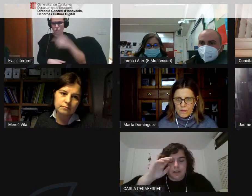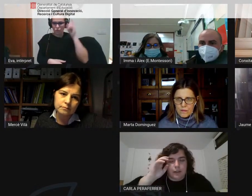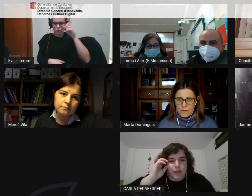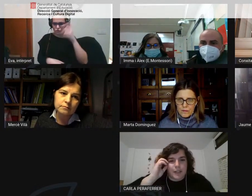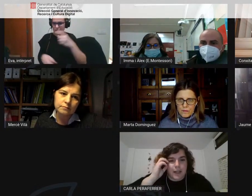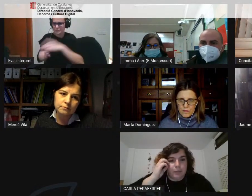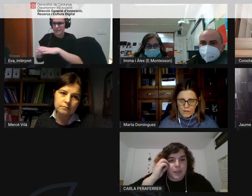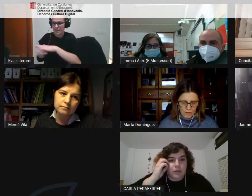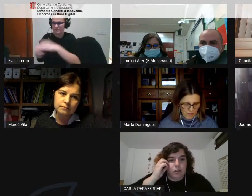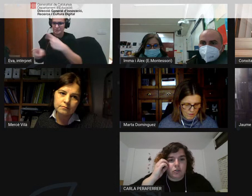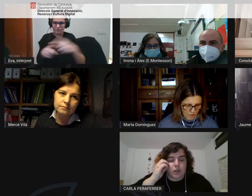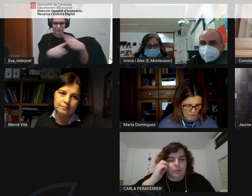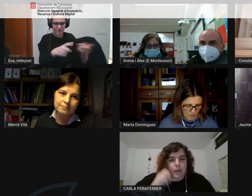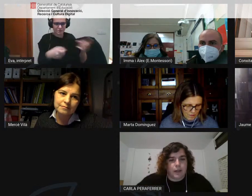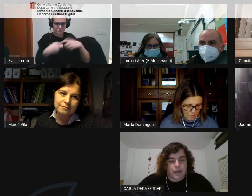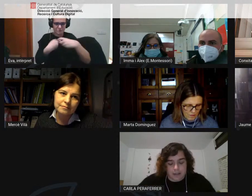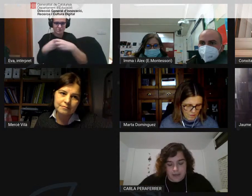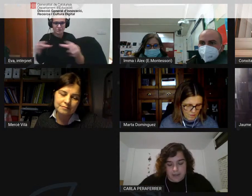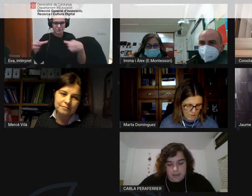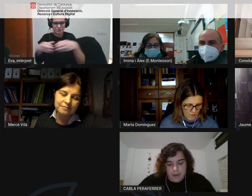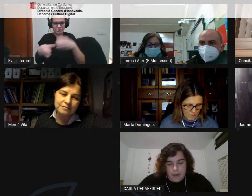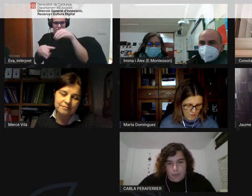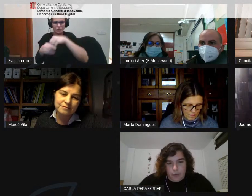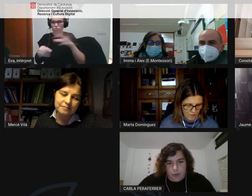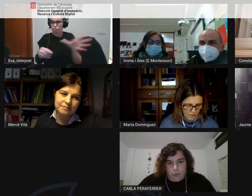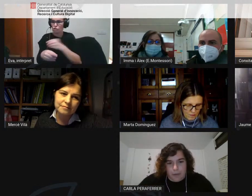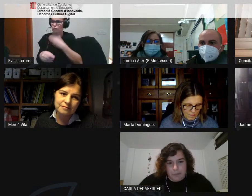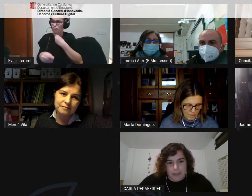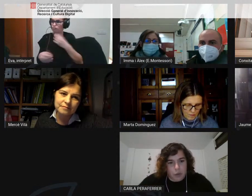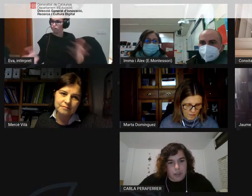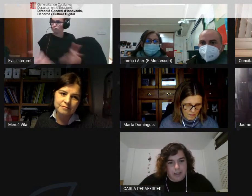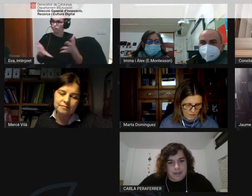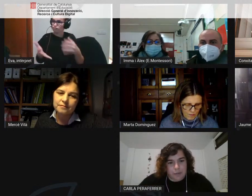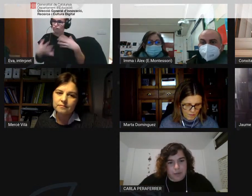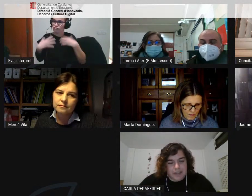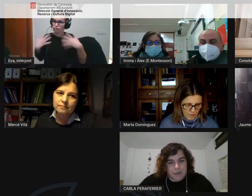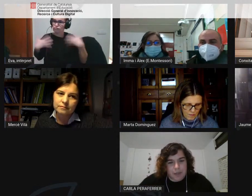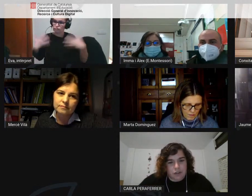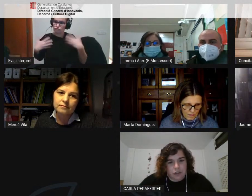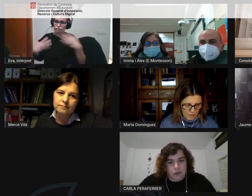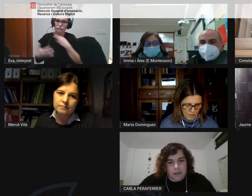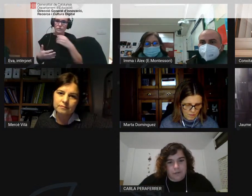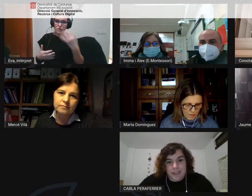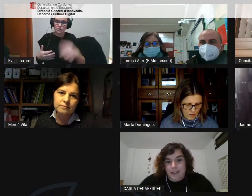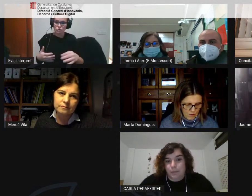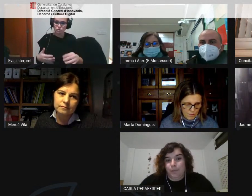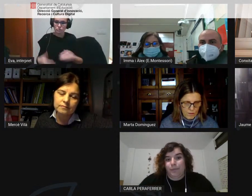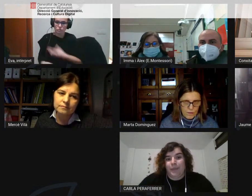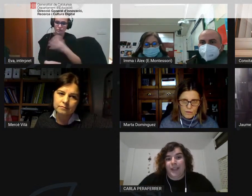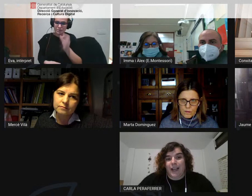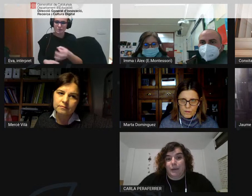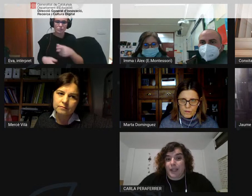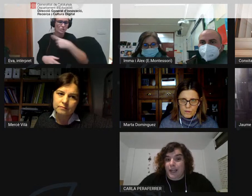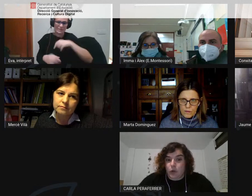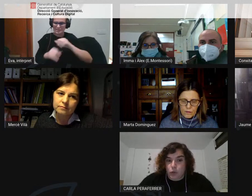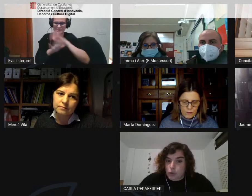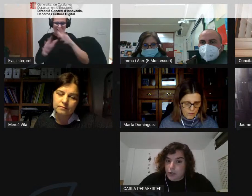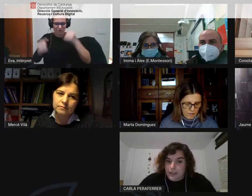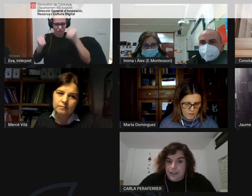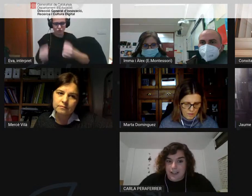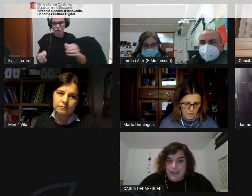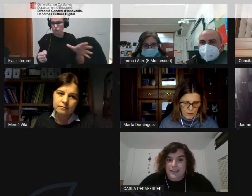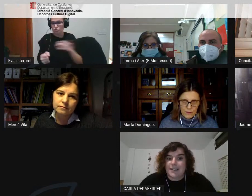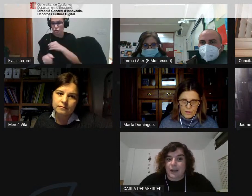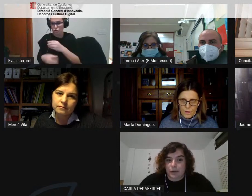diferents àmbits tots engrescats però vam tenir molt clar des del principi que tot allò que féssim havia d'anar en